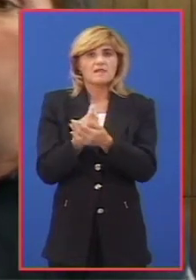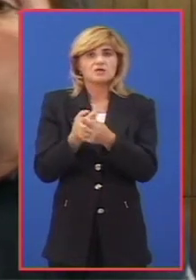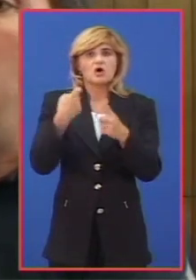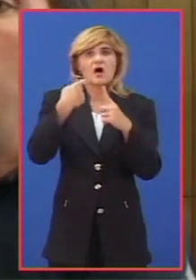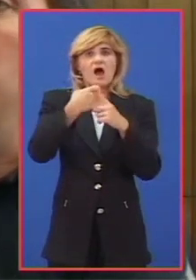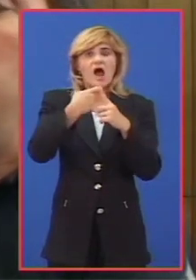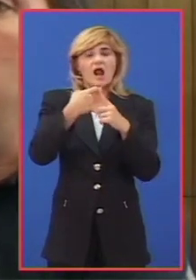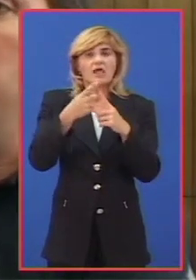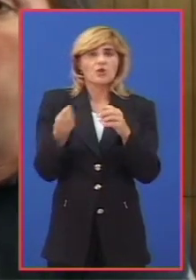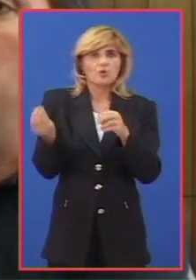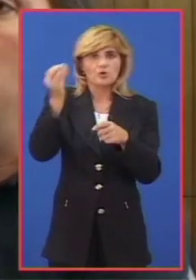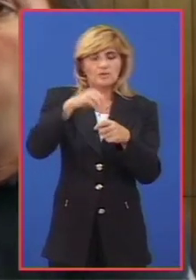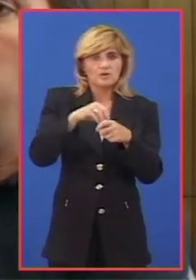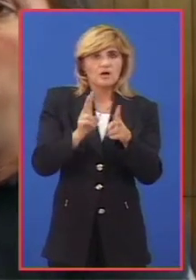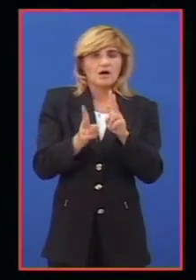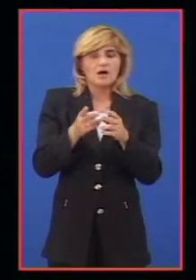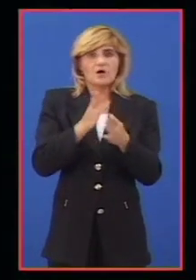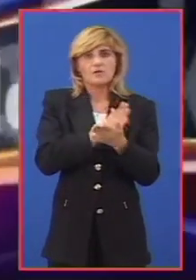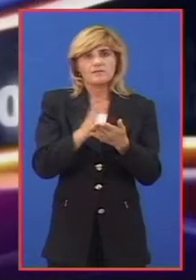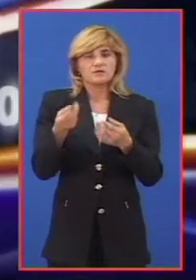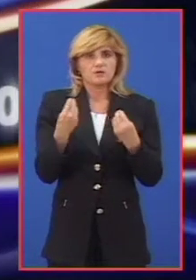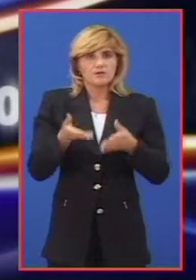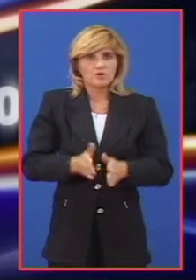dodatom zemljištu kako bi se njegov sadržaj održao.